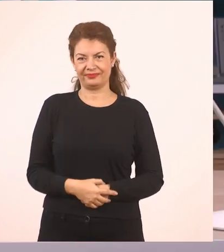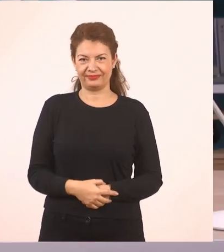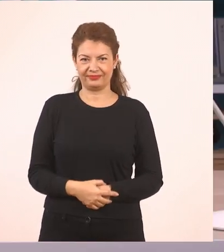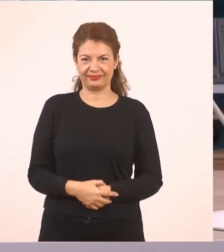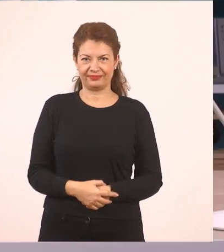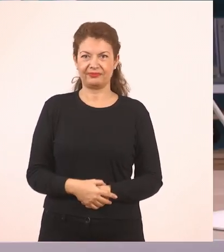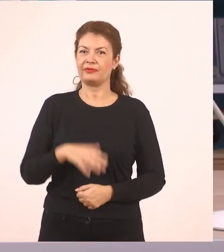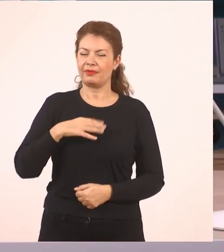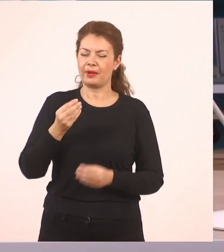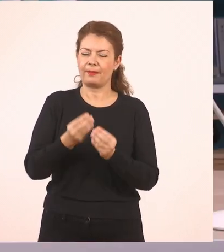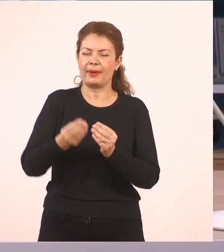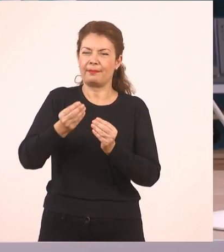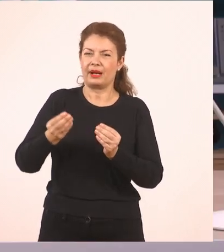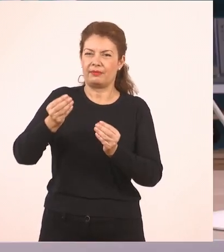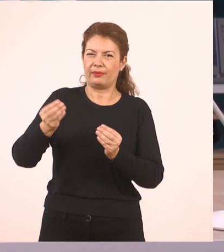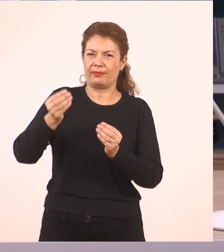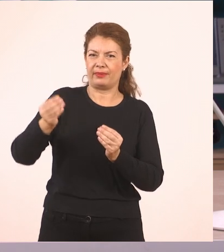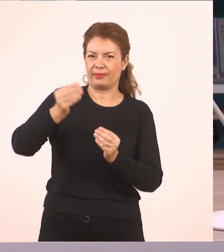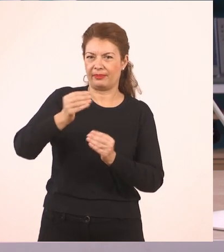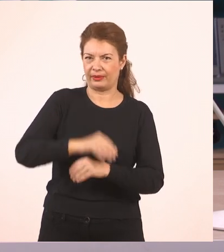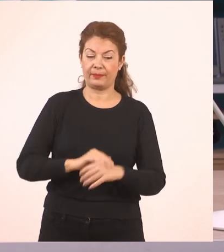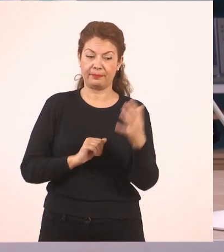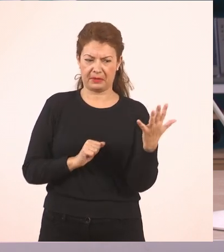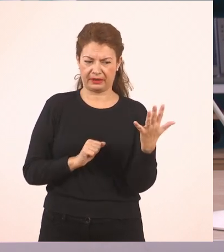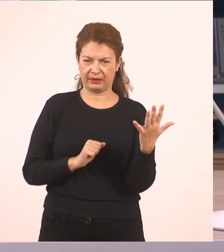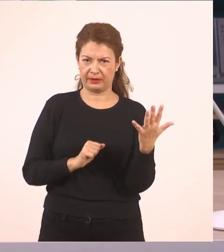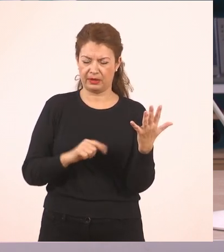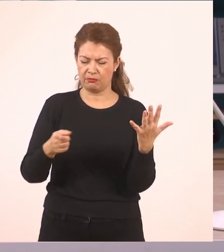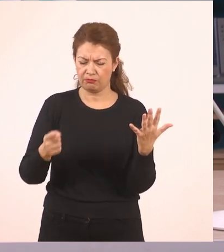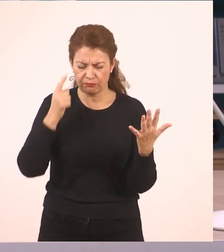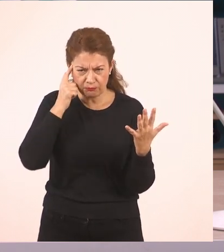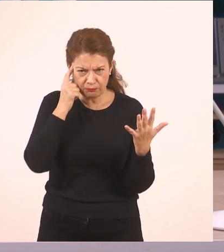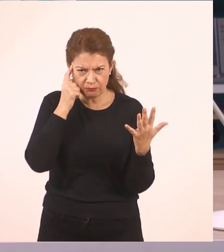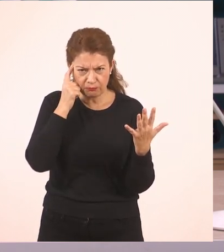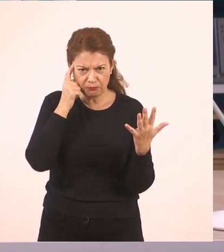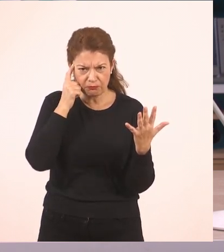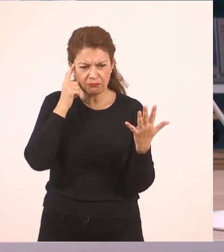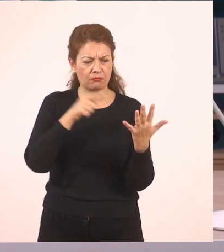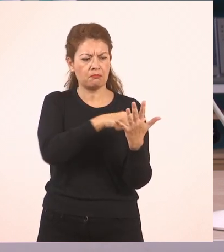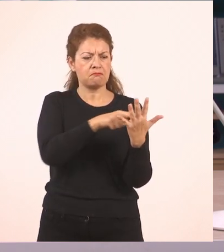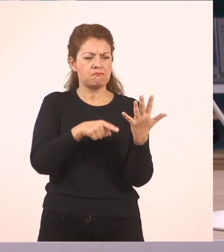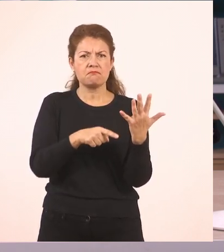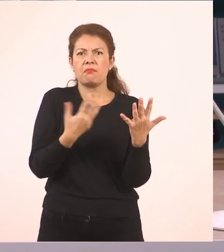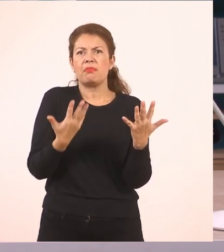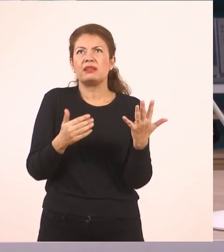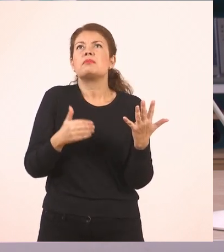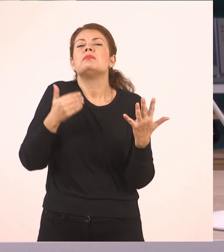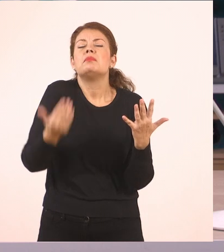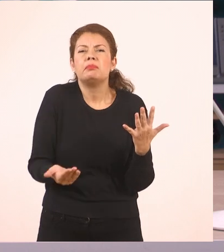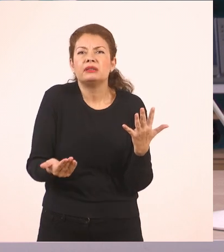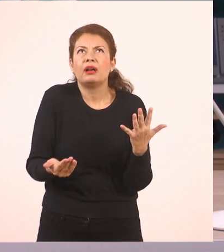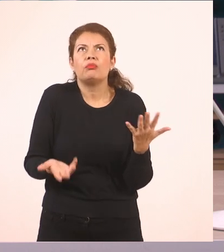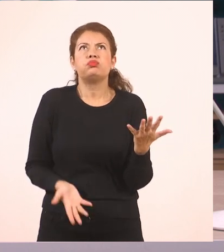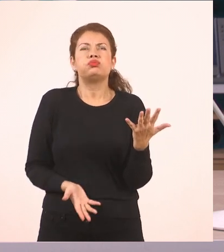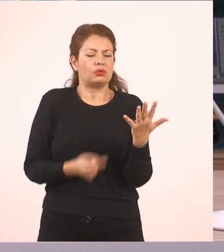Και ανεβαίνοντας σιγά-σιγά συνειδητοποιώ ότι δεν μου φτάνουν τα χεράκια, τα δαχτυλάκια μου